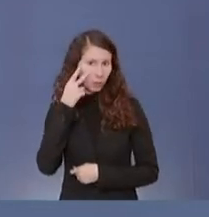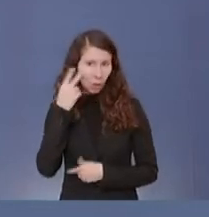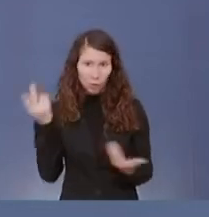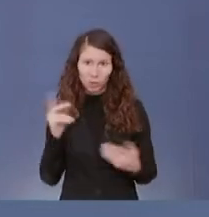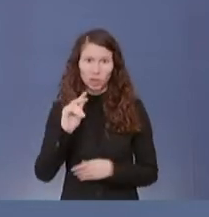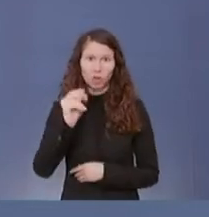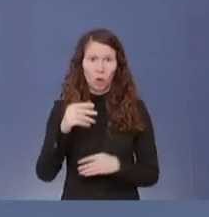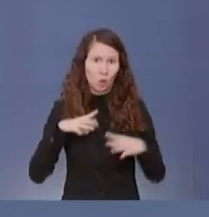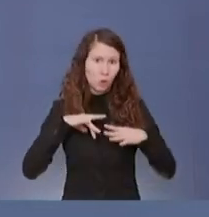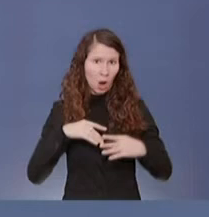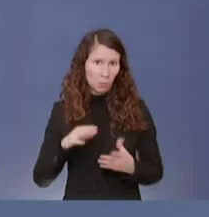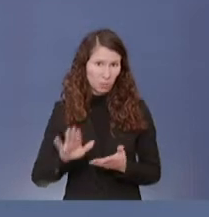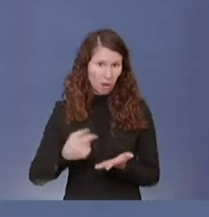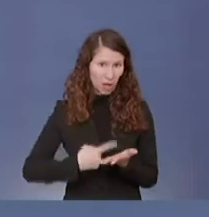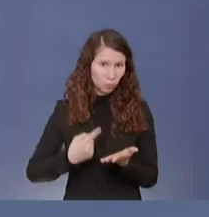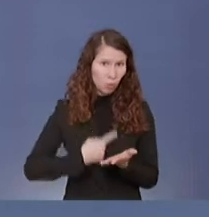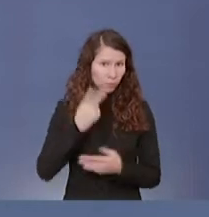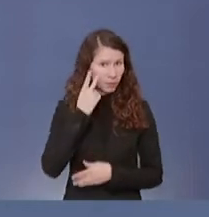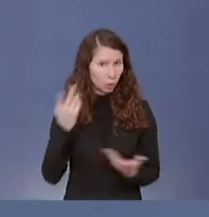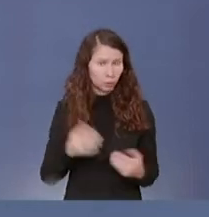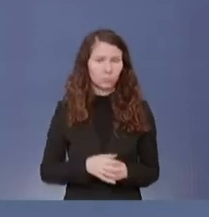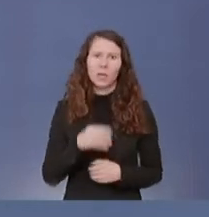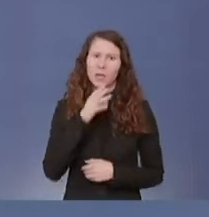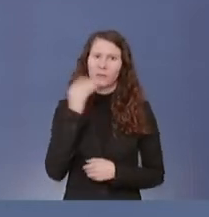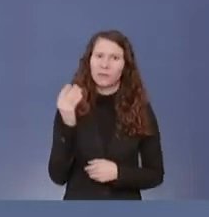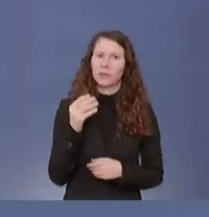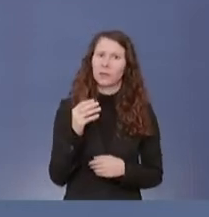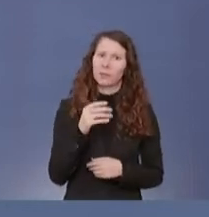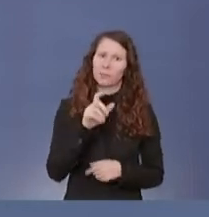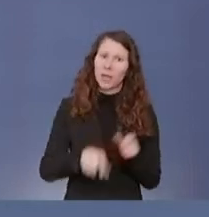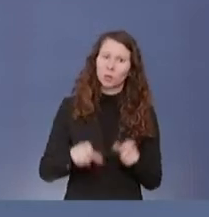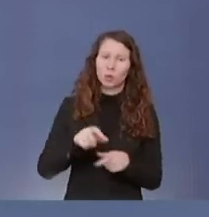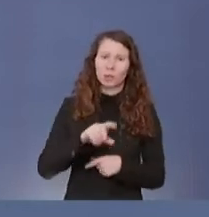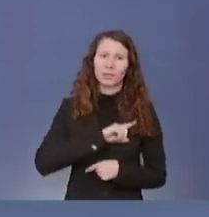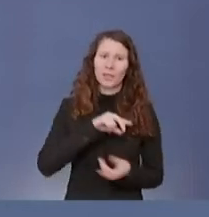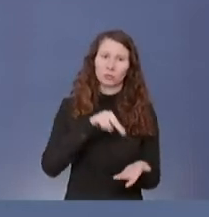Sonderurlaub? Und da ja viele Selbstständige und Freiberufler betroffen sind,